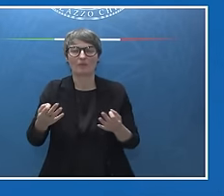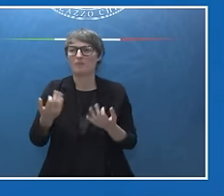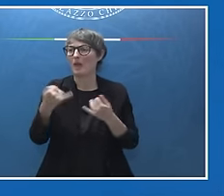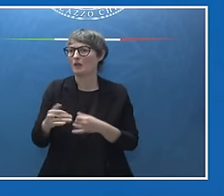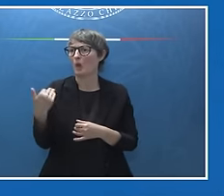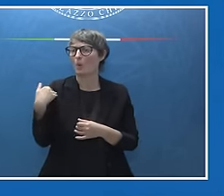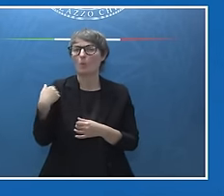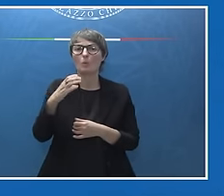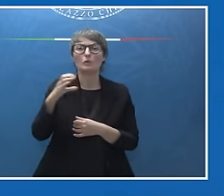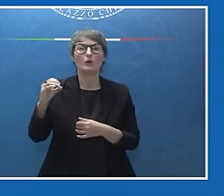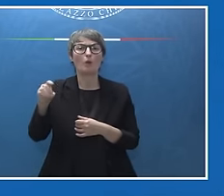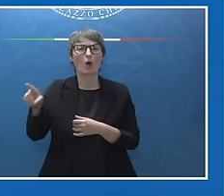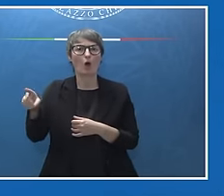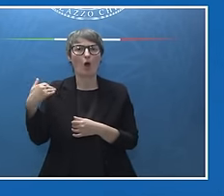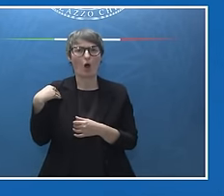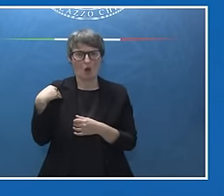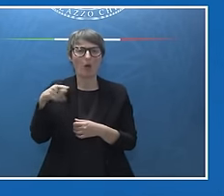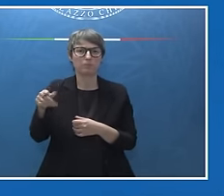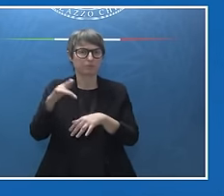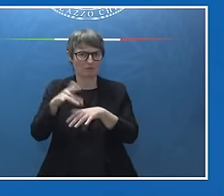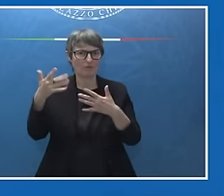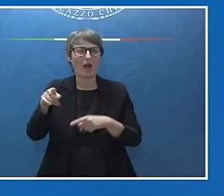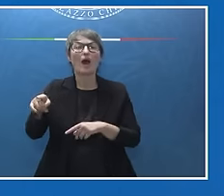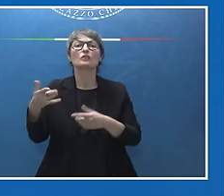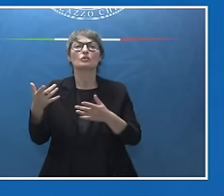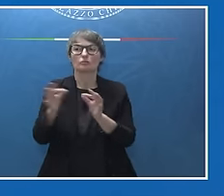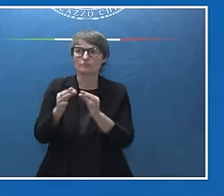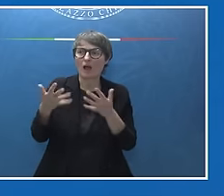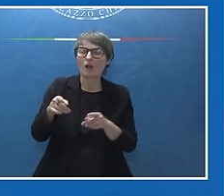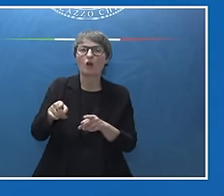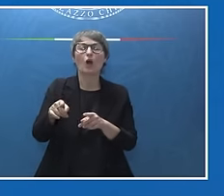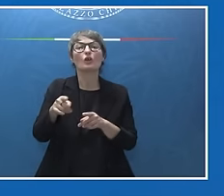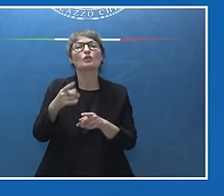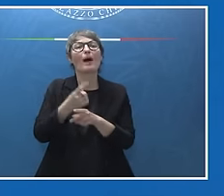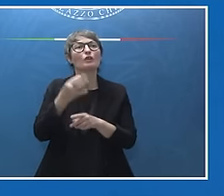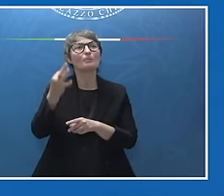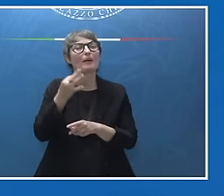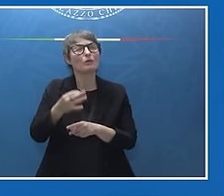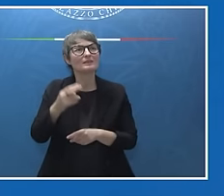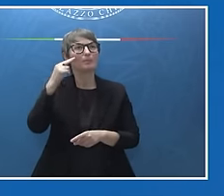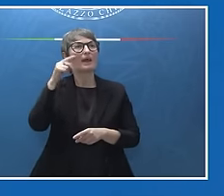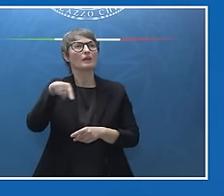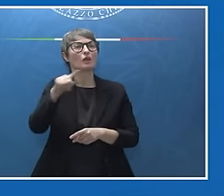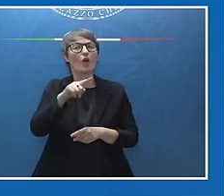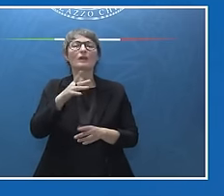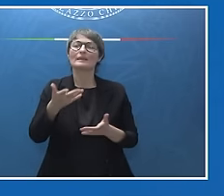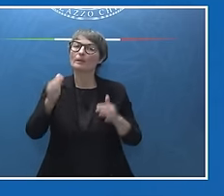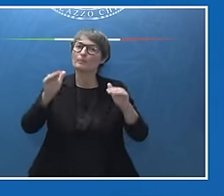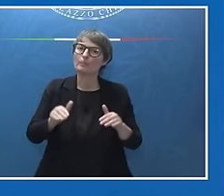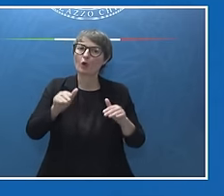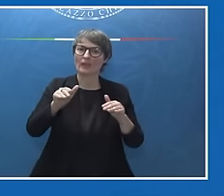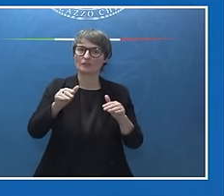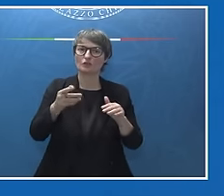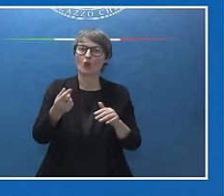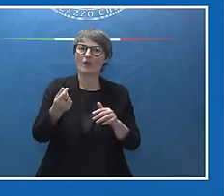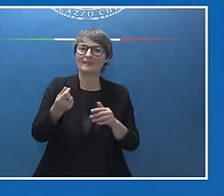sempre presenti quelle che sono le esigenze del nostro sistema produttivo e dei nostri cittadini. Non possiamo cioè cadere